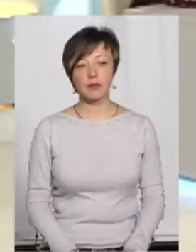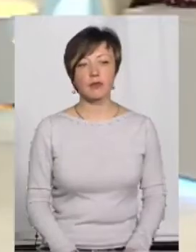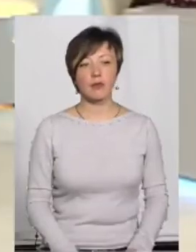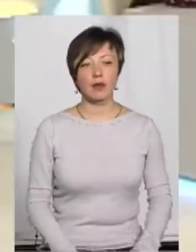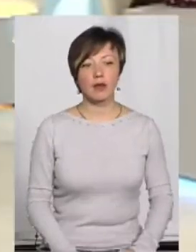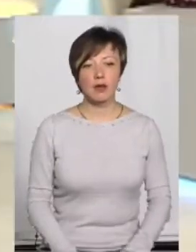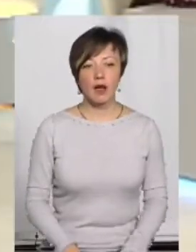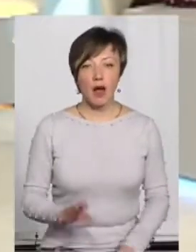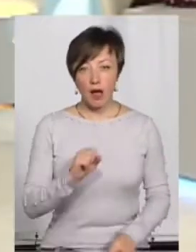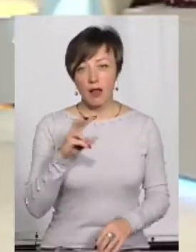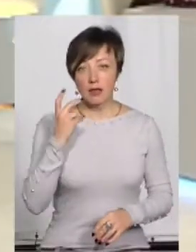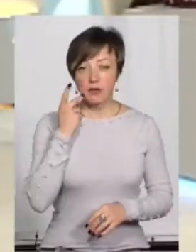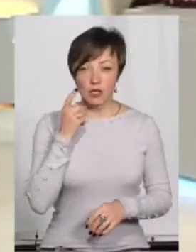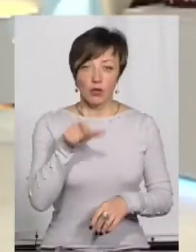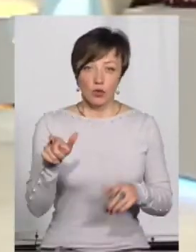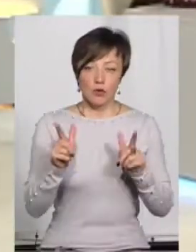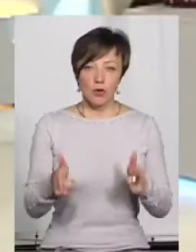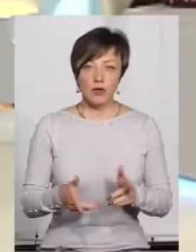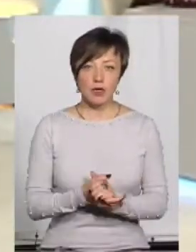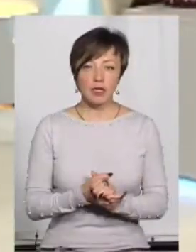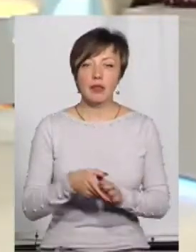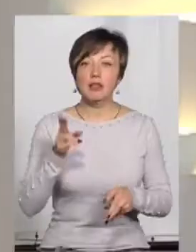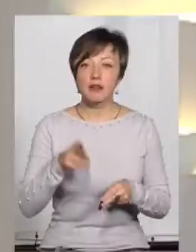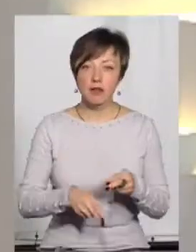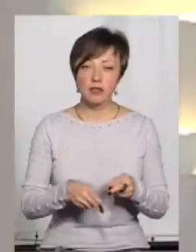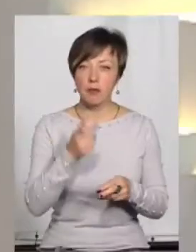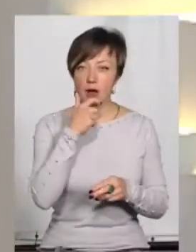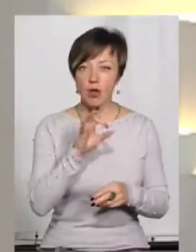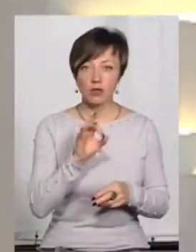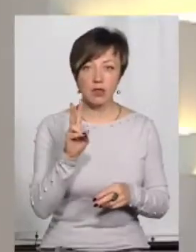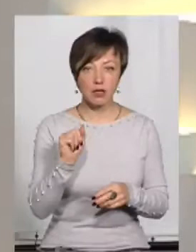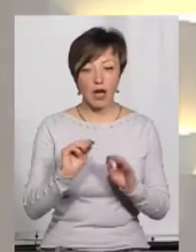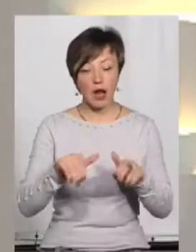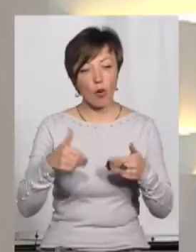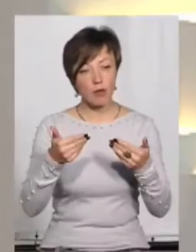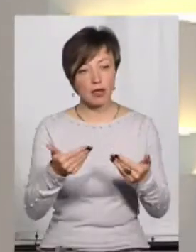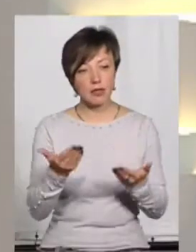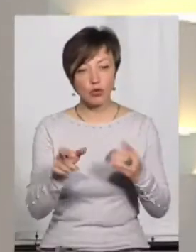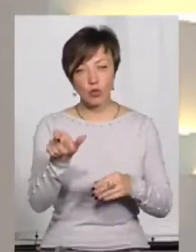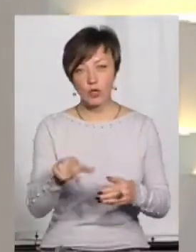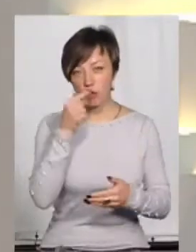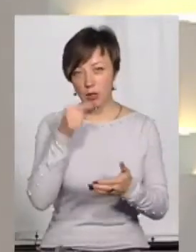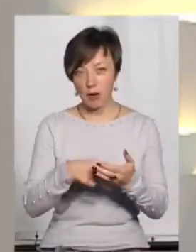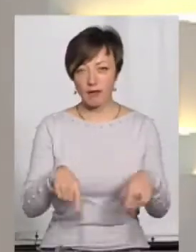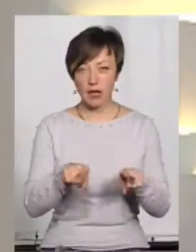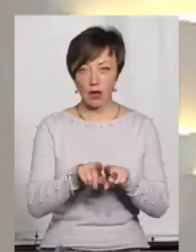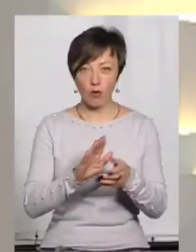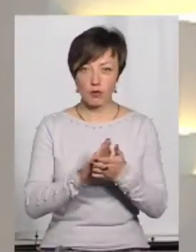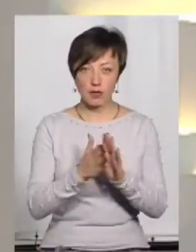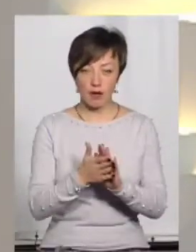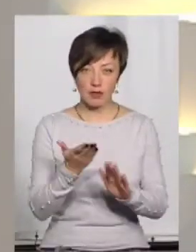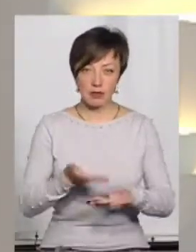зазвичай люди... І, напевно, на завершення, пані Оксано, можливо рекомендація. Якщо людина потрапляє у такі